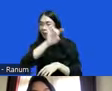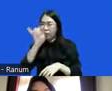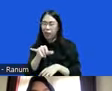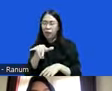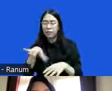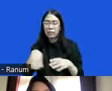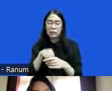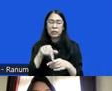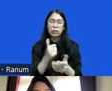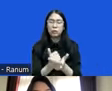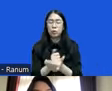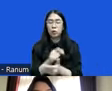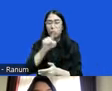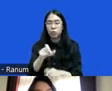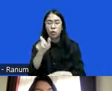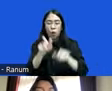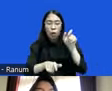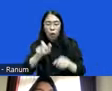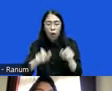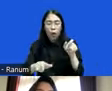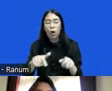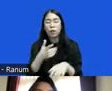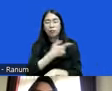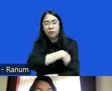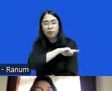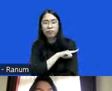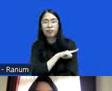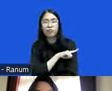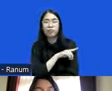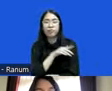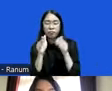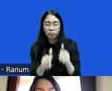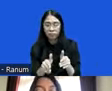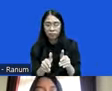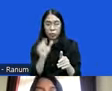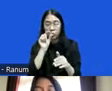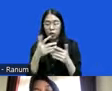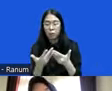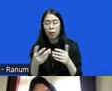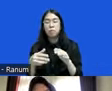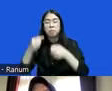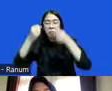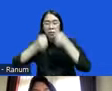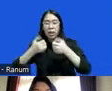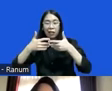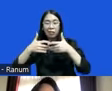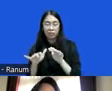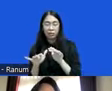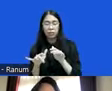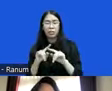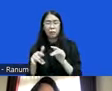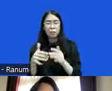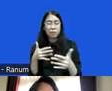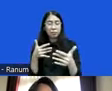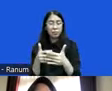sebetulnya membutuhkan orang-orang yang memang berkompetensi dalam bidangnya dalam penyelesaian tindak pidana nah selama ini apa yang